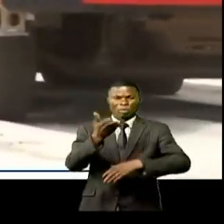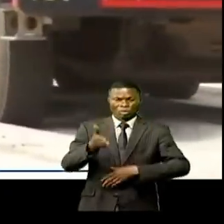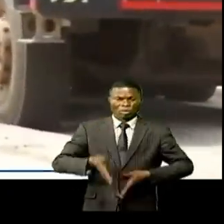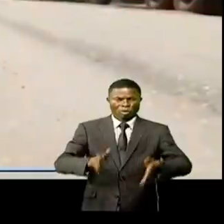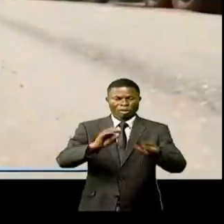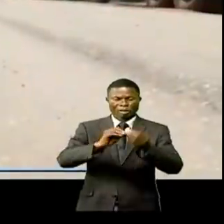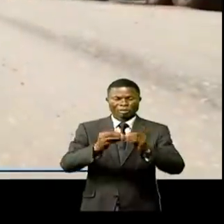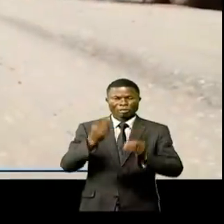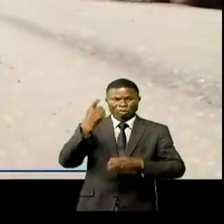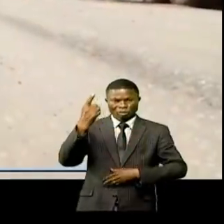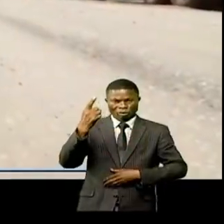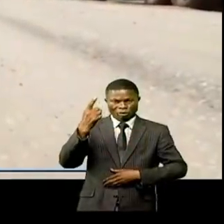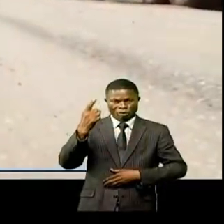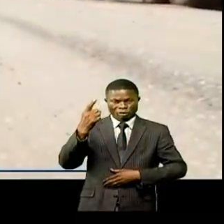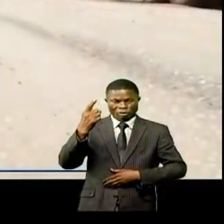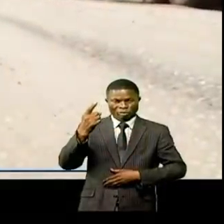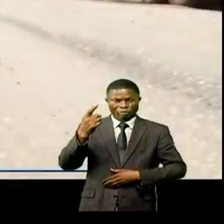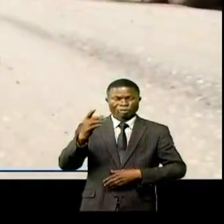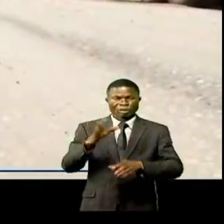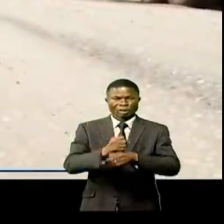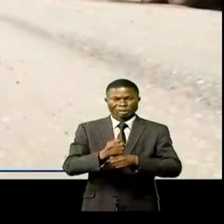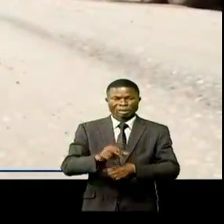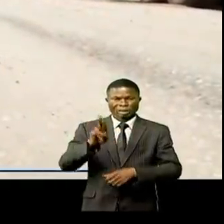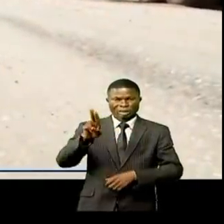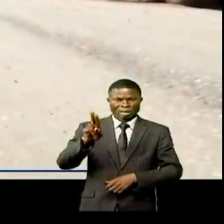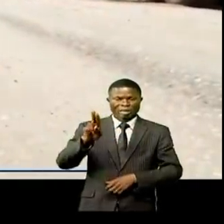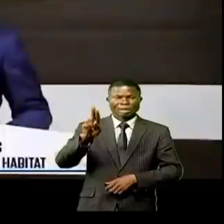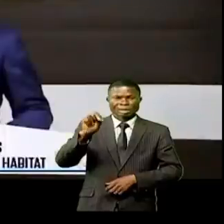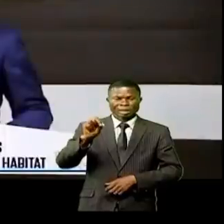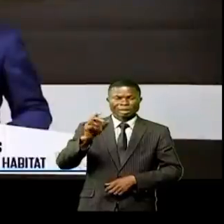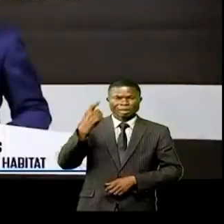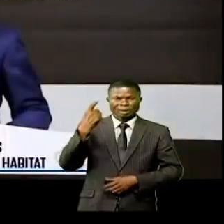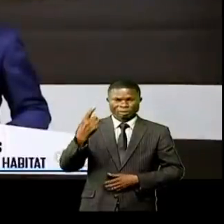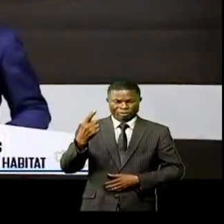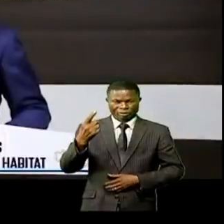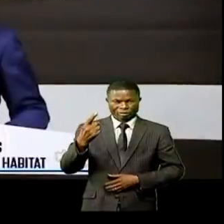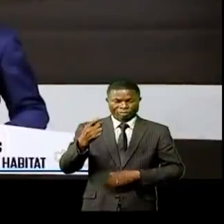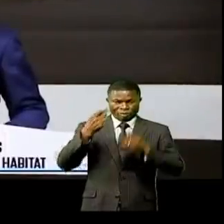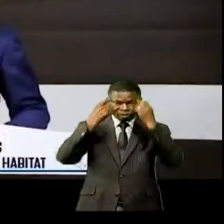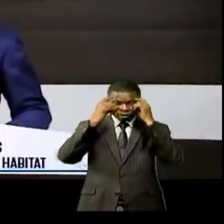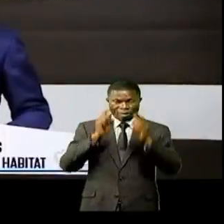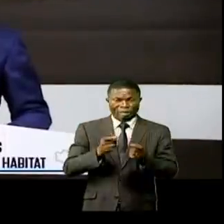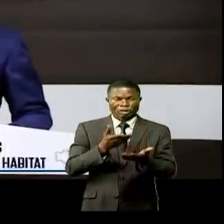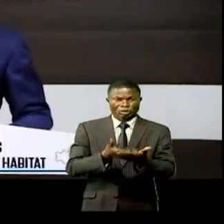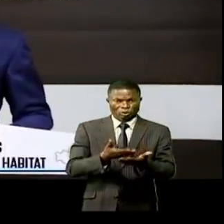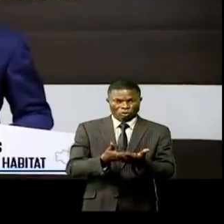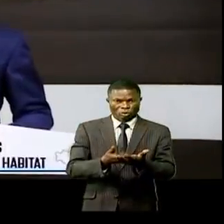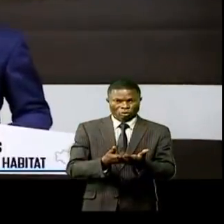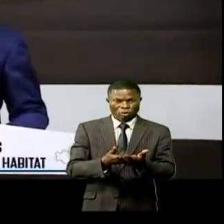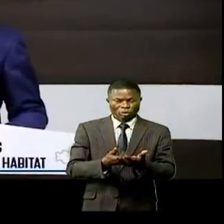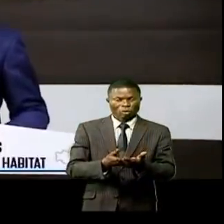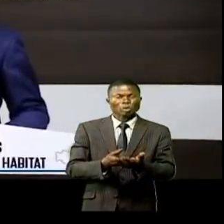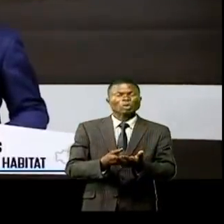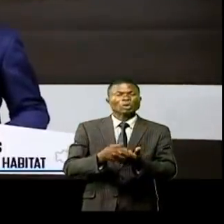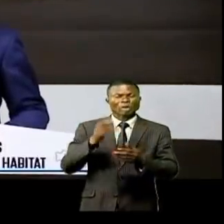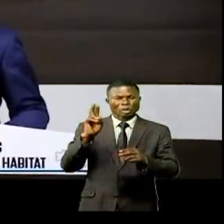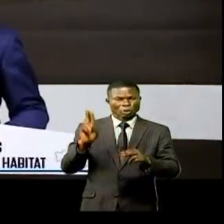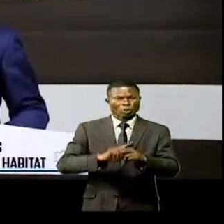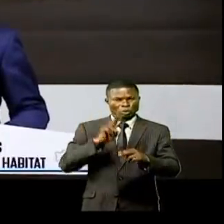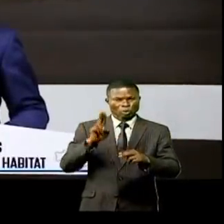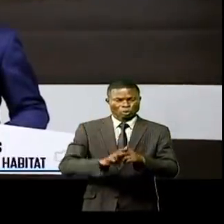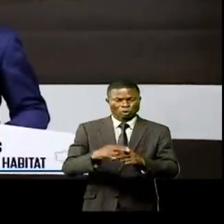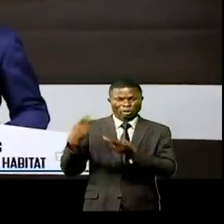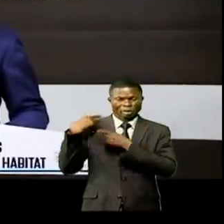numéro 1 en sigle RNN. Ces mesures seront d'application dès ce